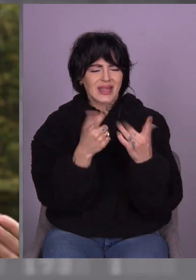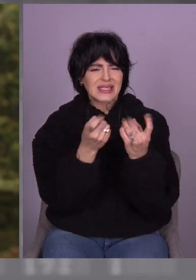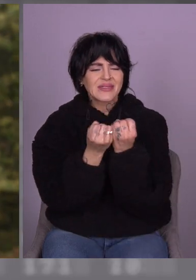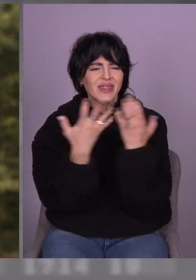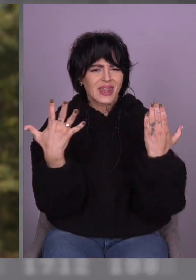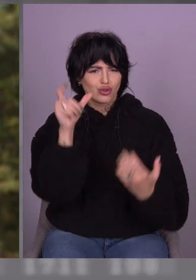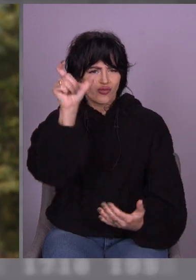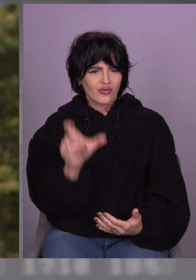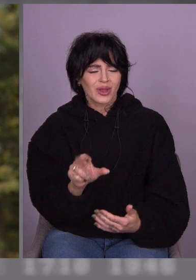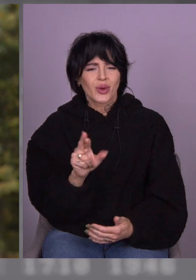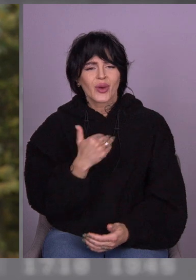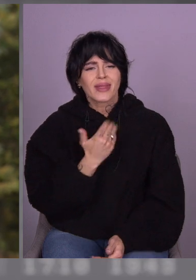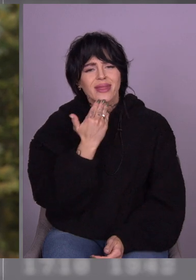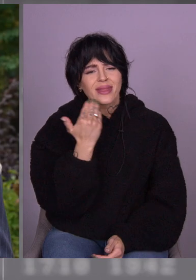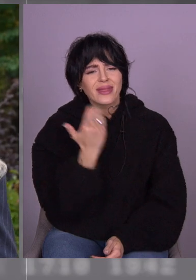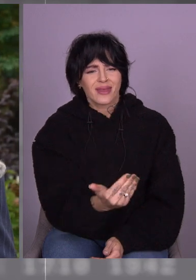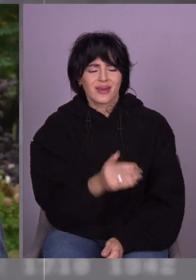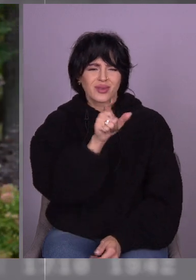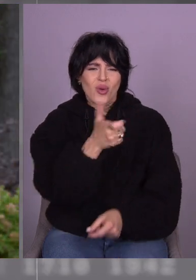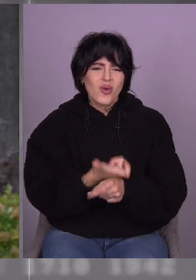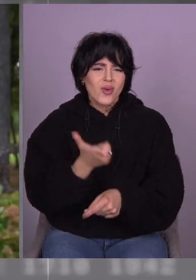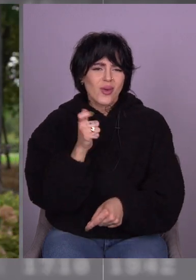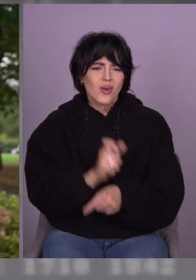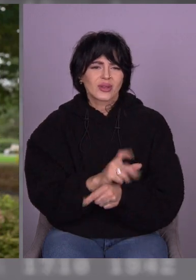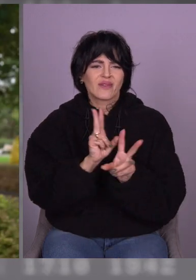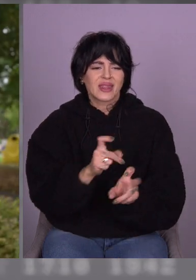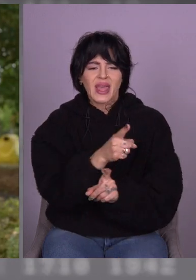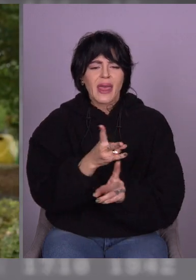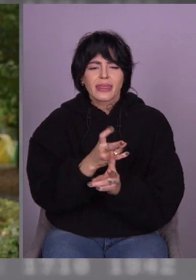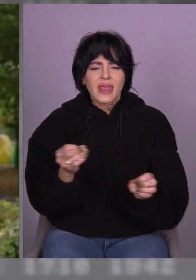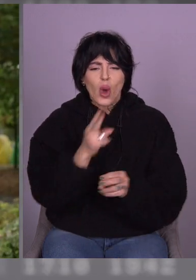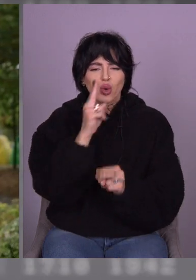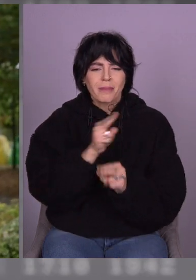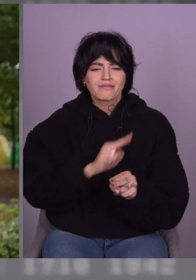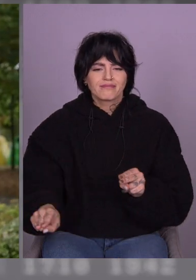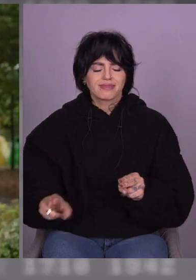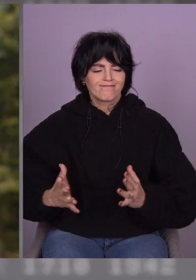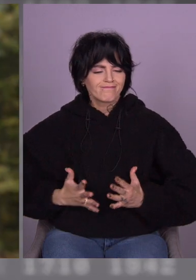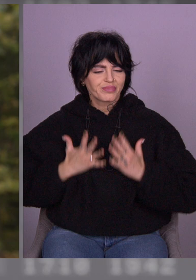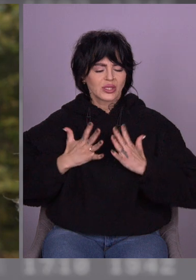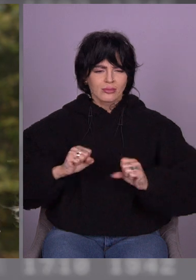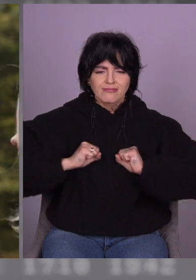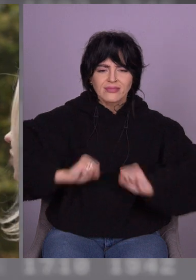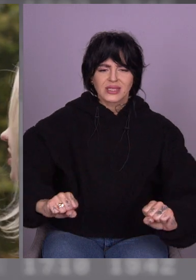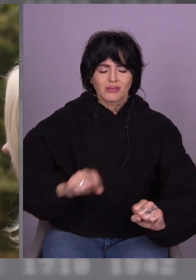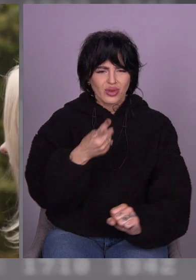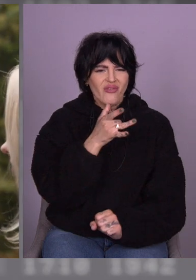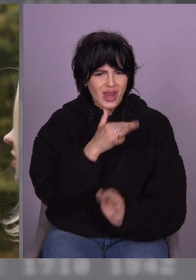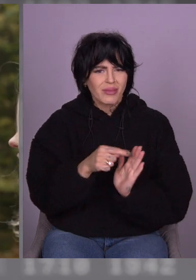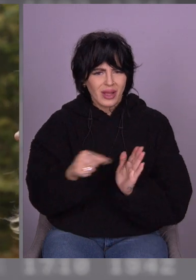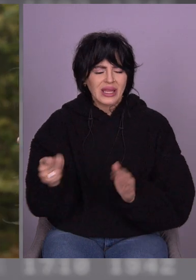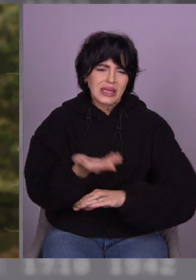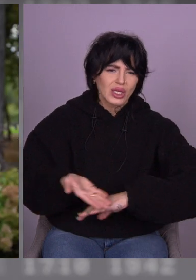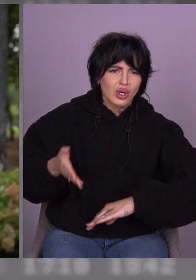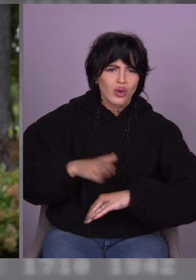Я вам хочу подякувати від щирого серця за те, що ви не втратили оптимізм, переживши такі страшні часи тут. Ви продовжуєте